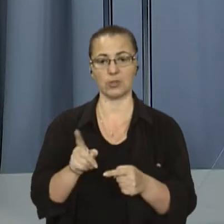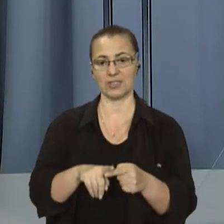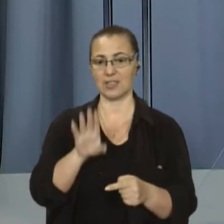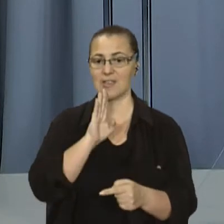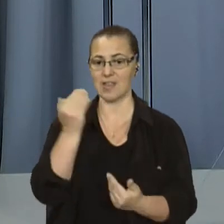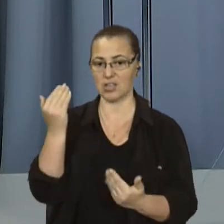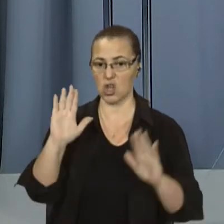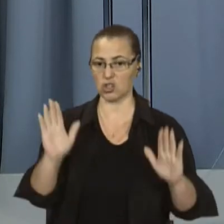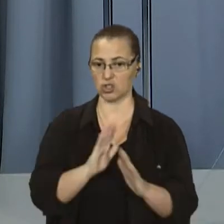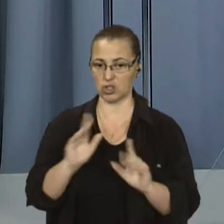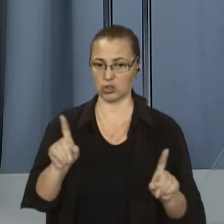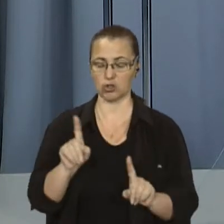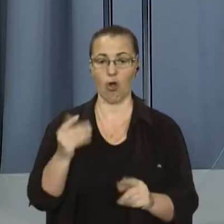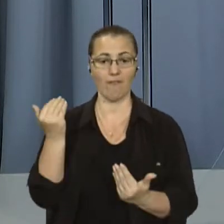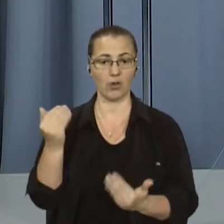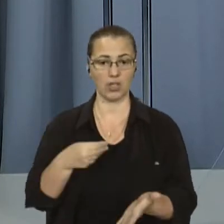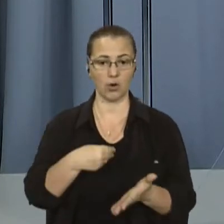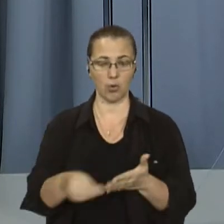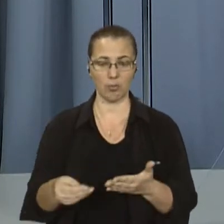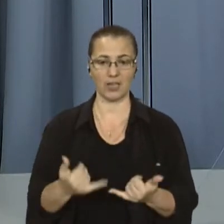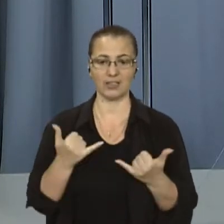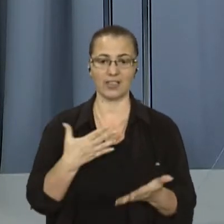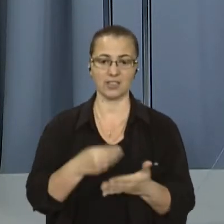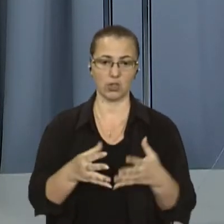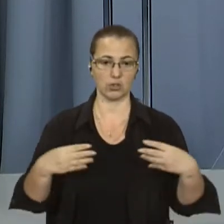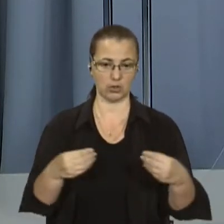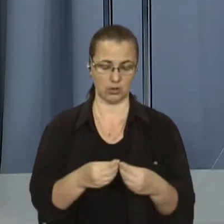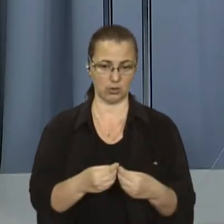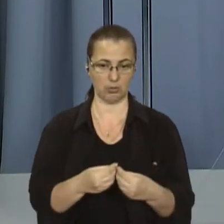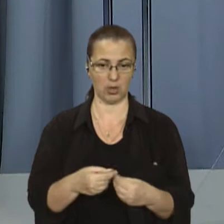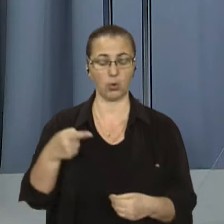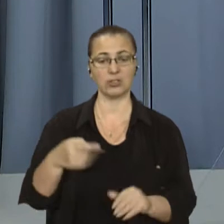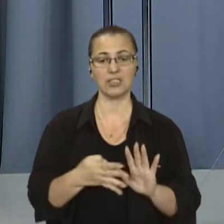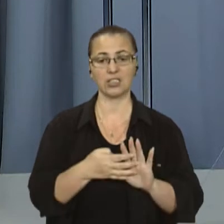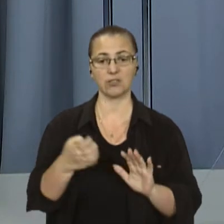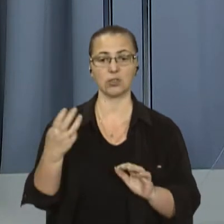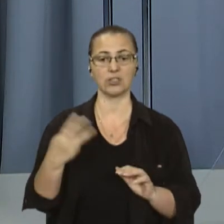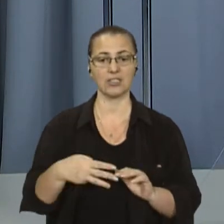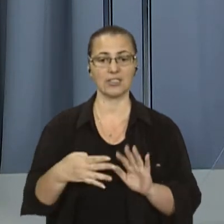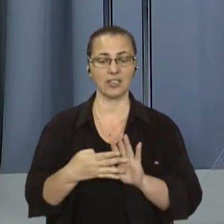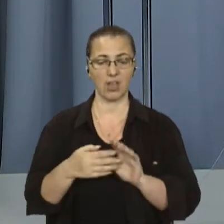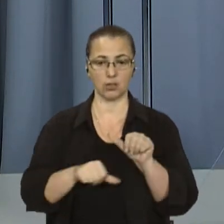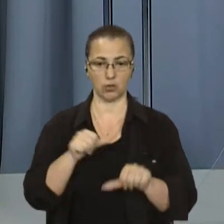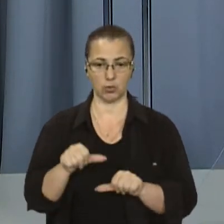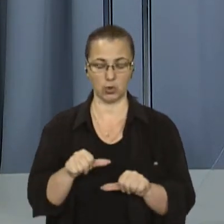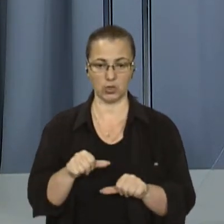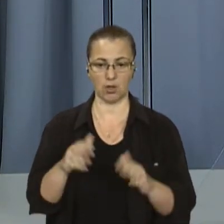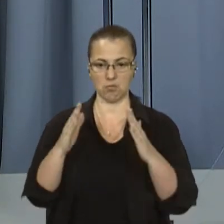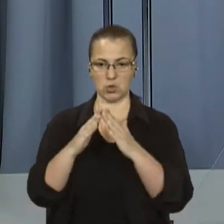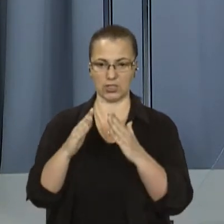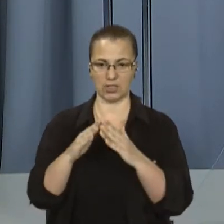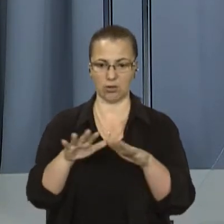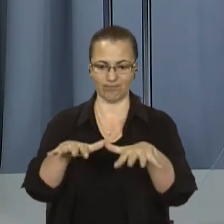який вона придбала для своєї родини на початку минулого століття. У 1939 році будинок націоналізували,